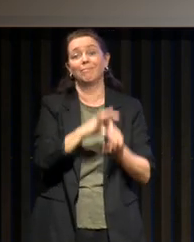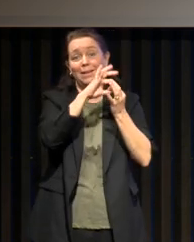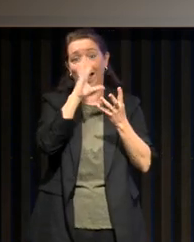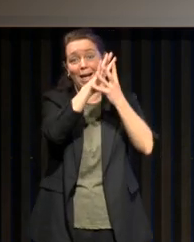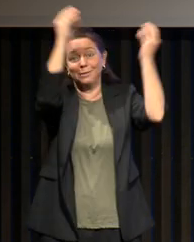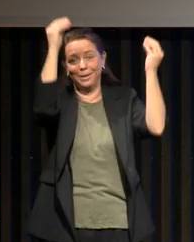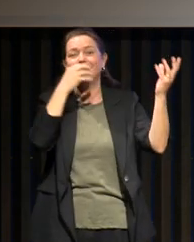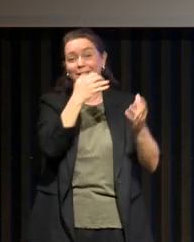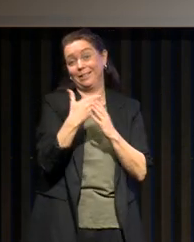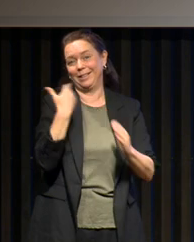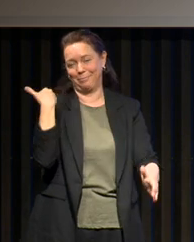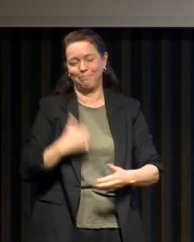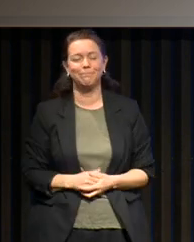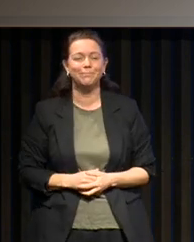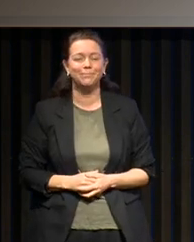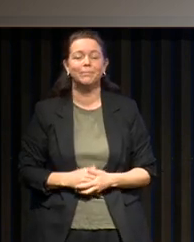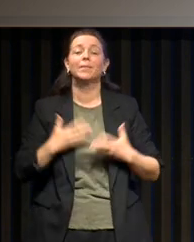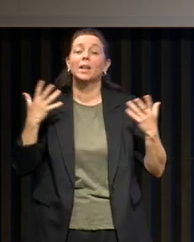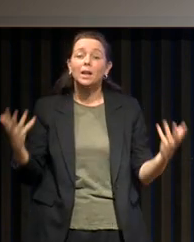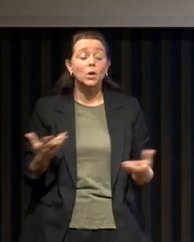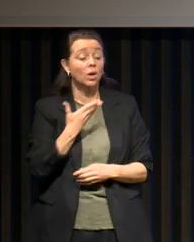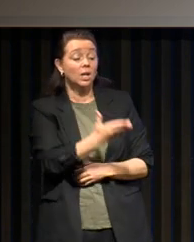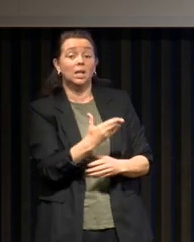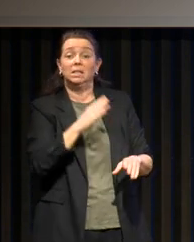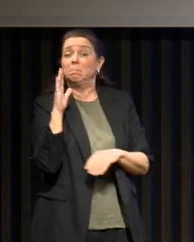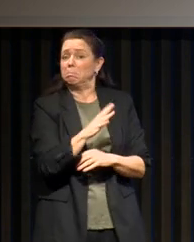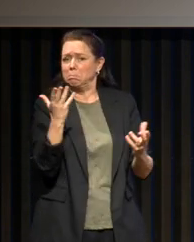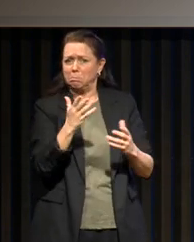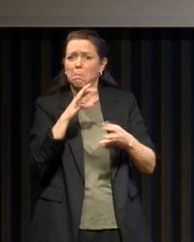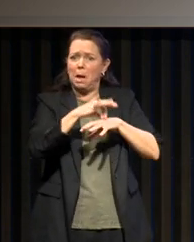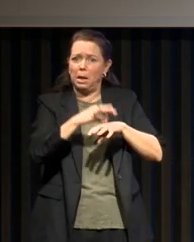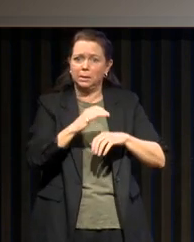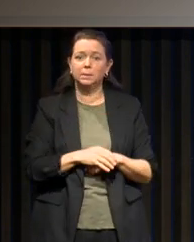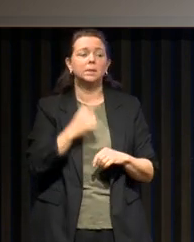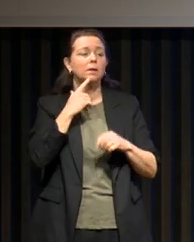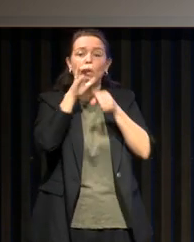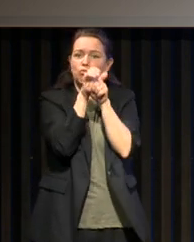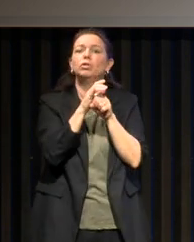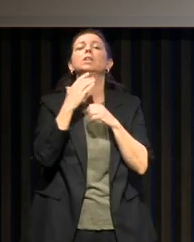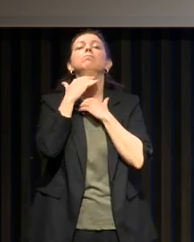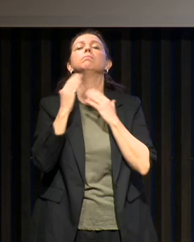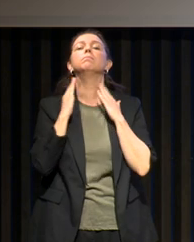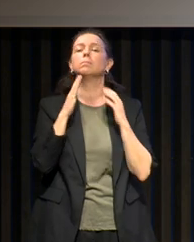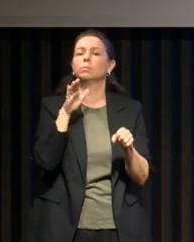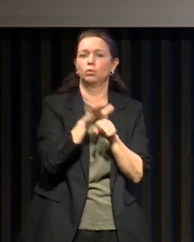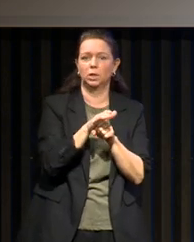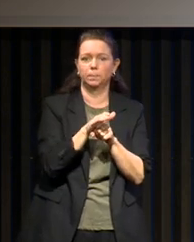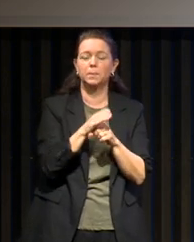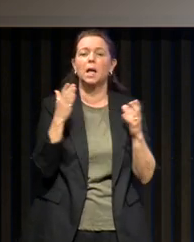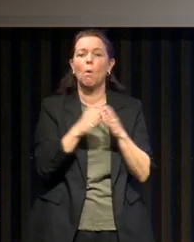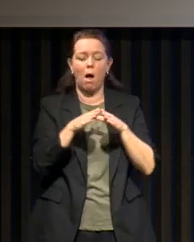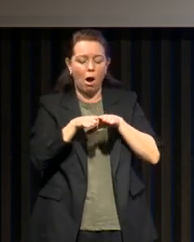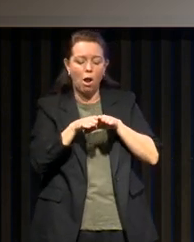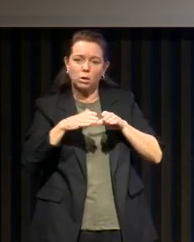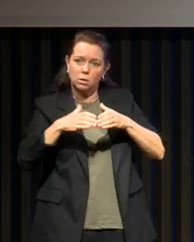Qu'est-ce que les apnées obstructives du sommeil ? Mais c'est l'obstruction des voies ARN supérieures. que Catherine nous disait, l'obstruction au niveau de la glotte. Le